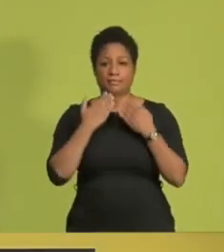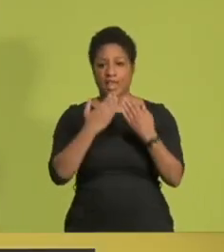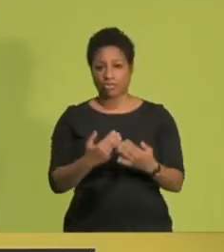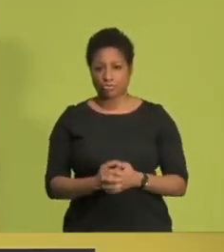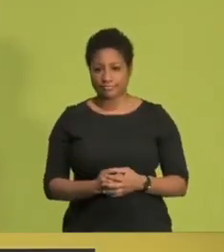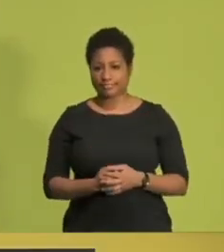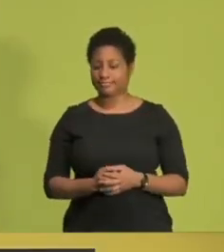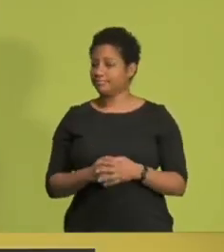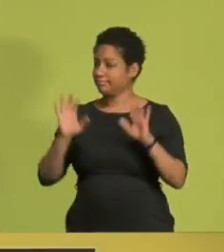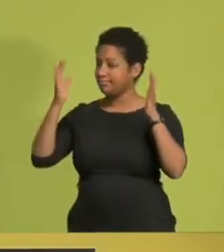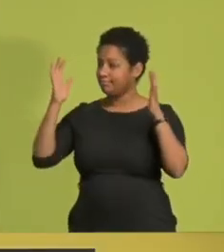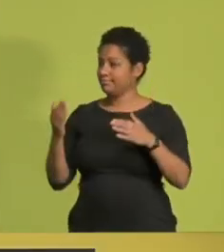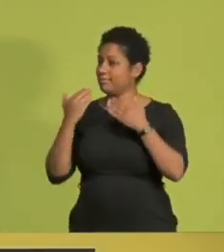Herzlichen Dank, Lena.